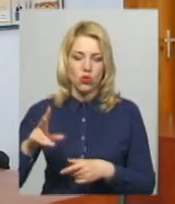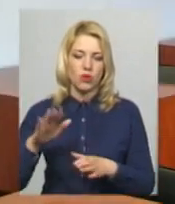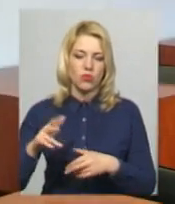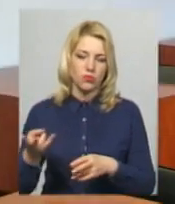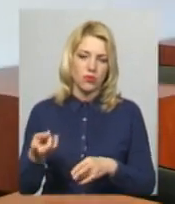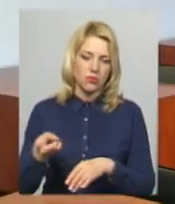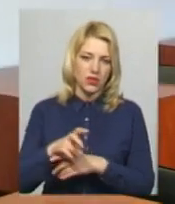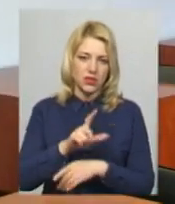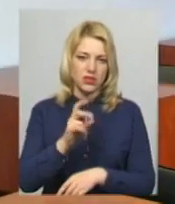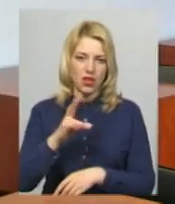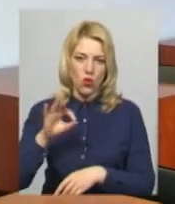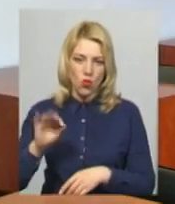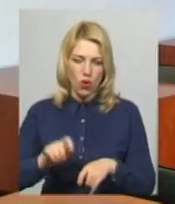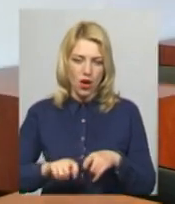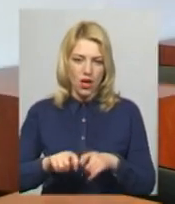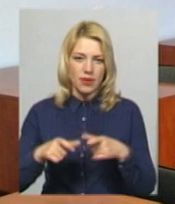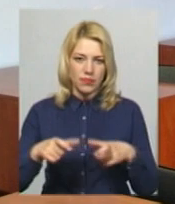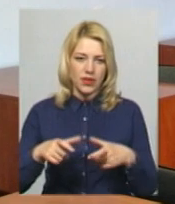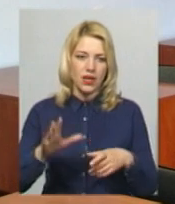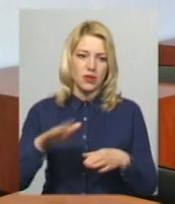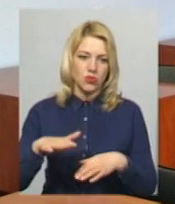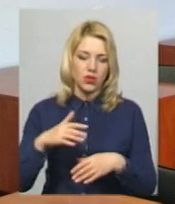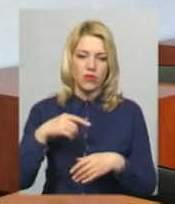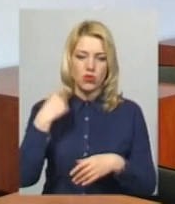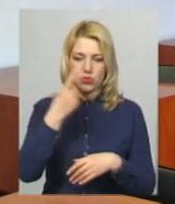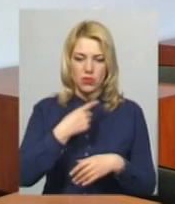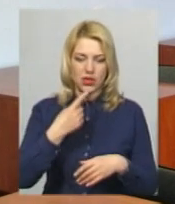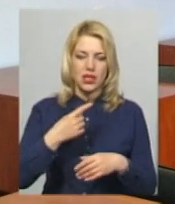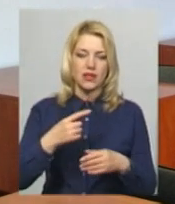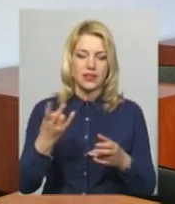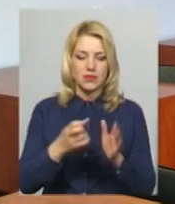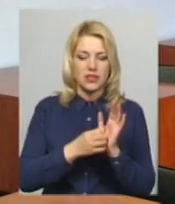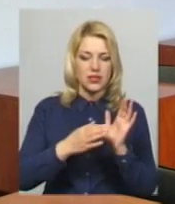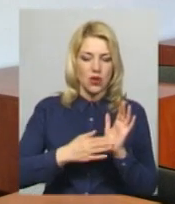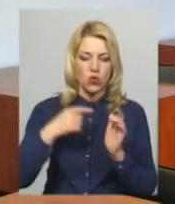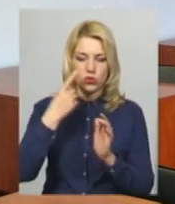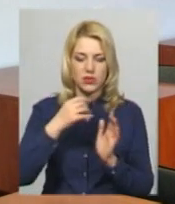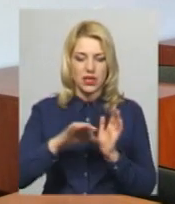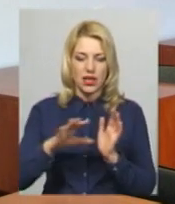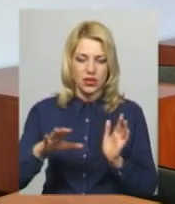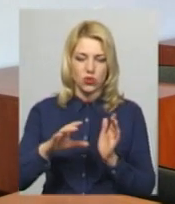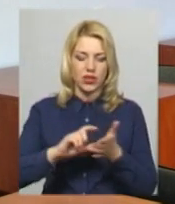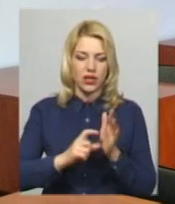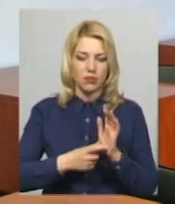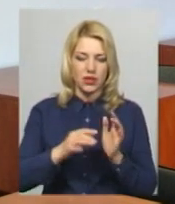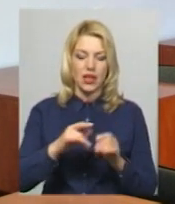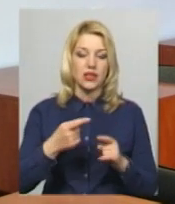на тестування. Пункт тестування конкретно буде вказаний в їх особистому електронному кабінеті, який автоматично створюється при їх реєстрації.